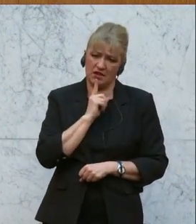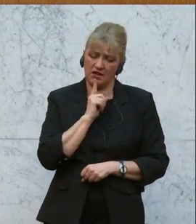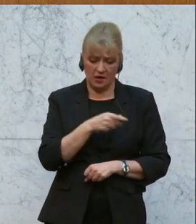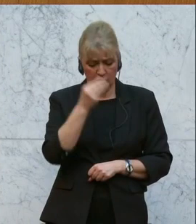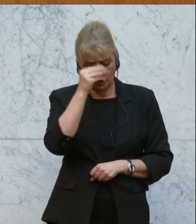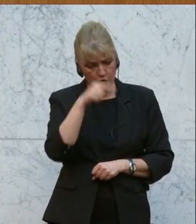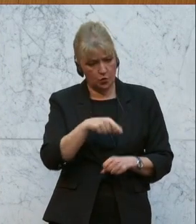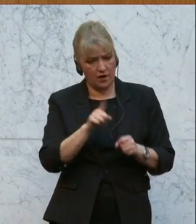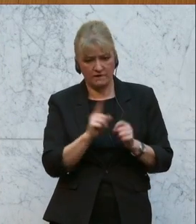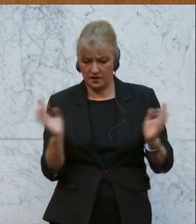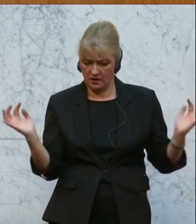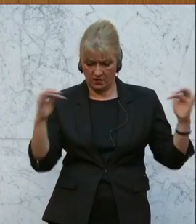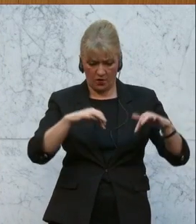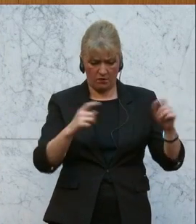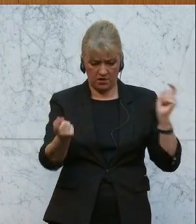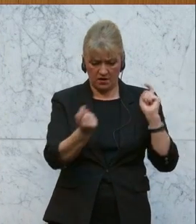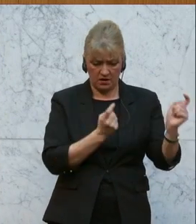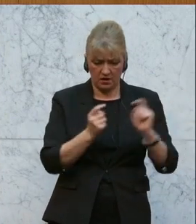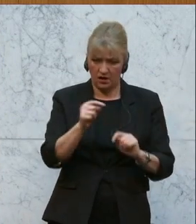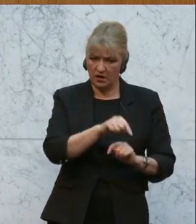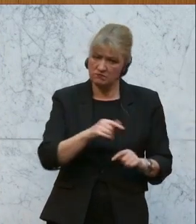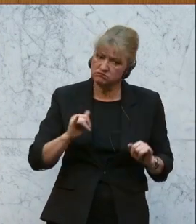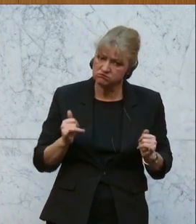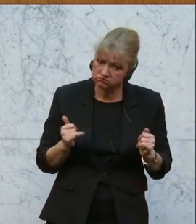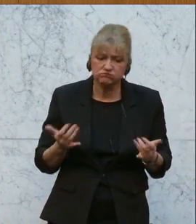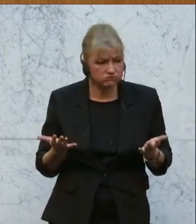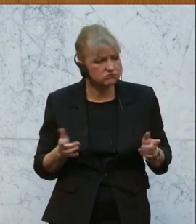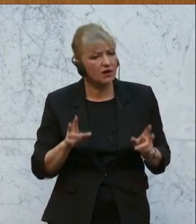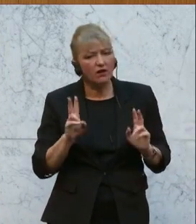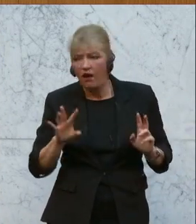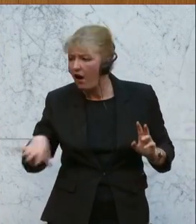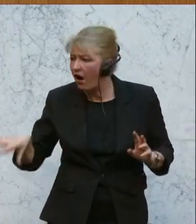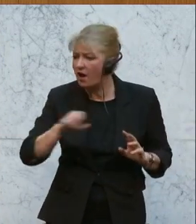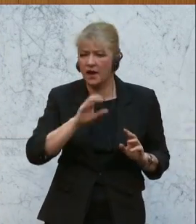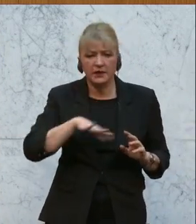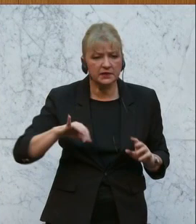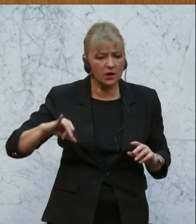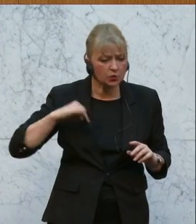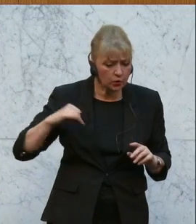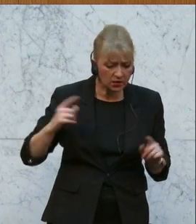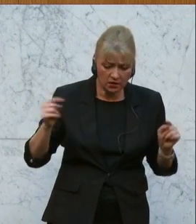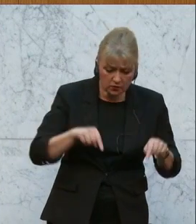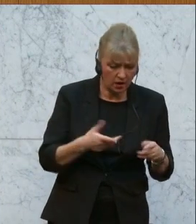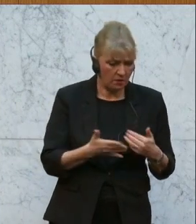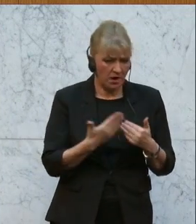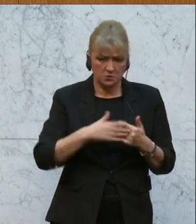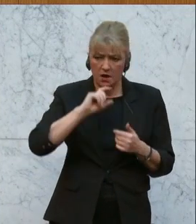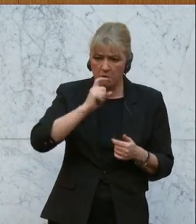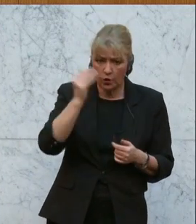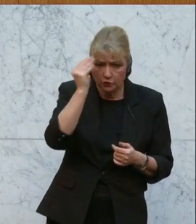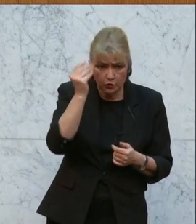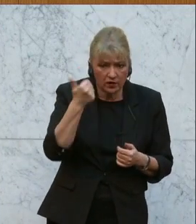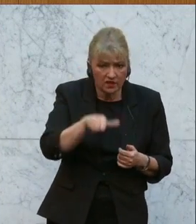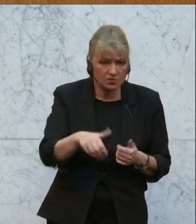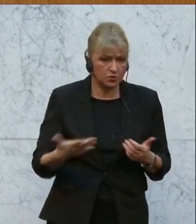als Anlaufstelle auch wirklich viele, de facto alle Kinder und Jugendlichen auch abholt, wenn man die Berufsschulen dazu nimmt, wenn man